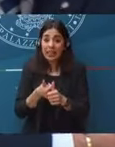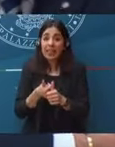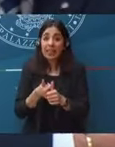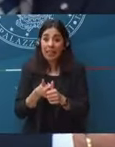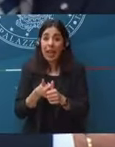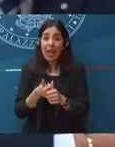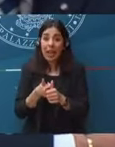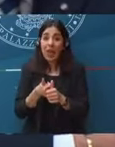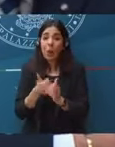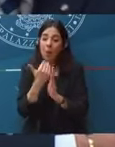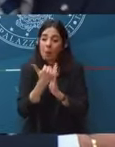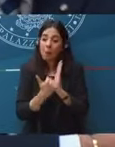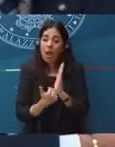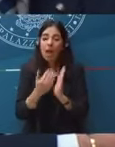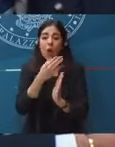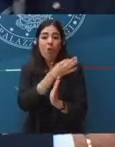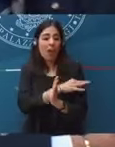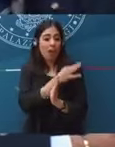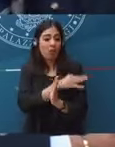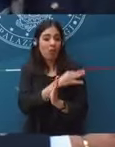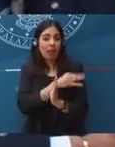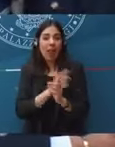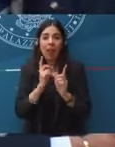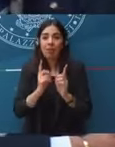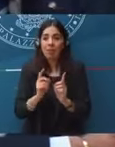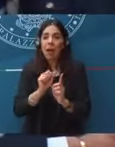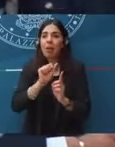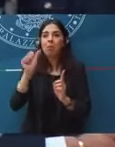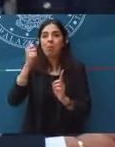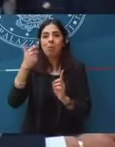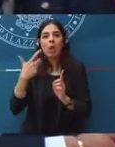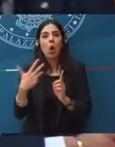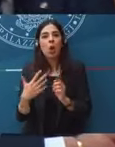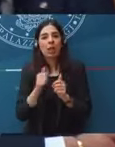priorità ciascuna sue, proprie.